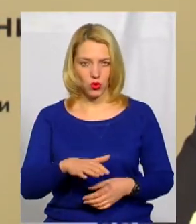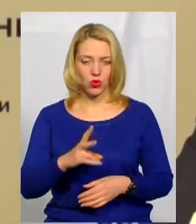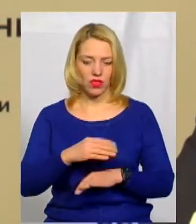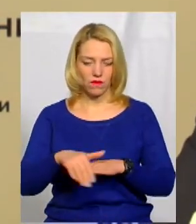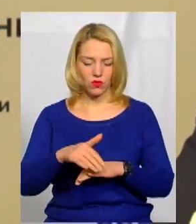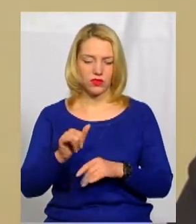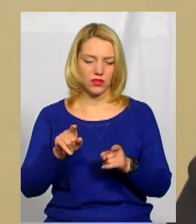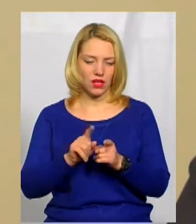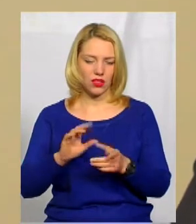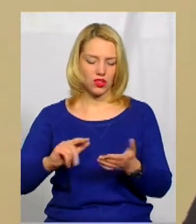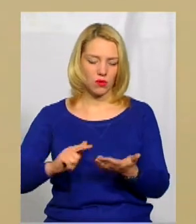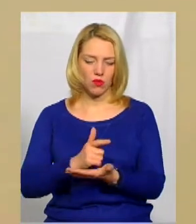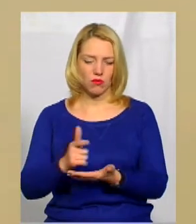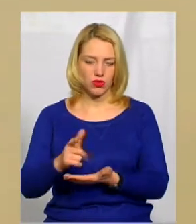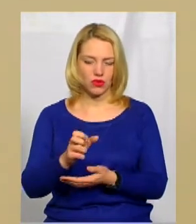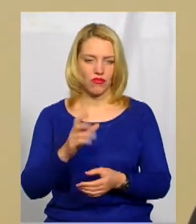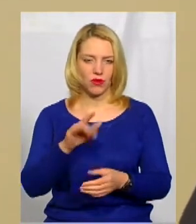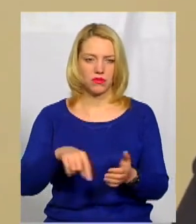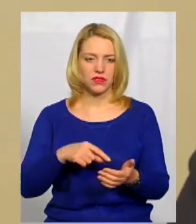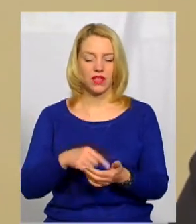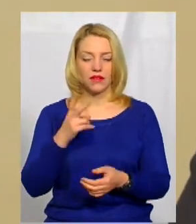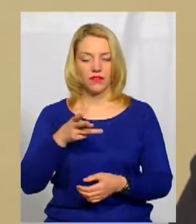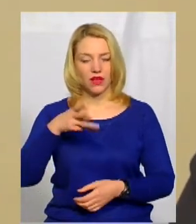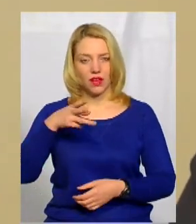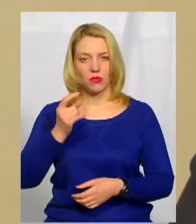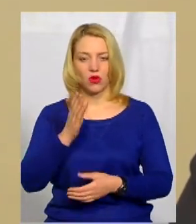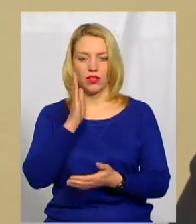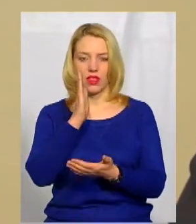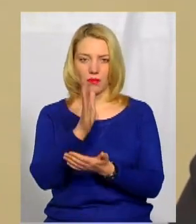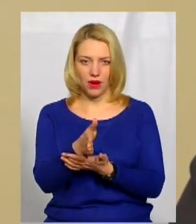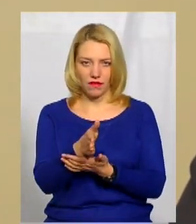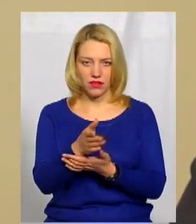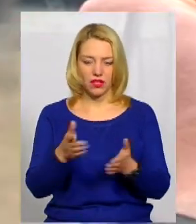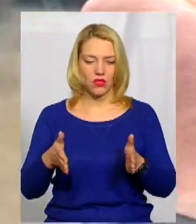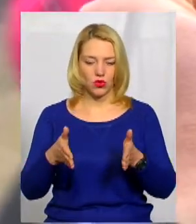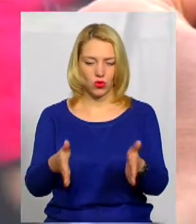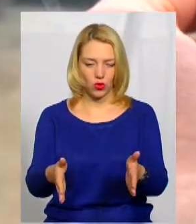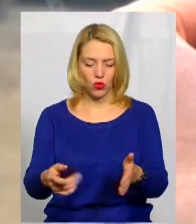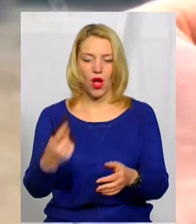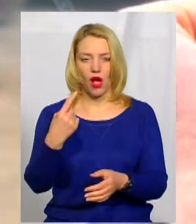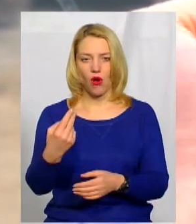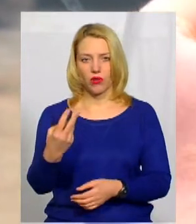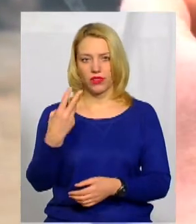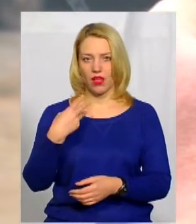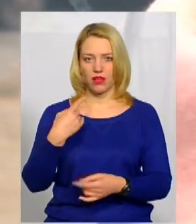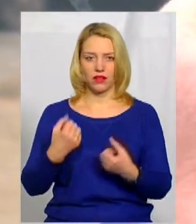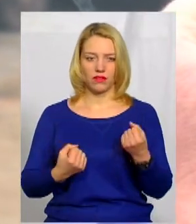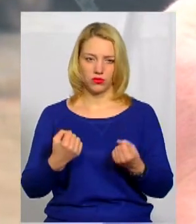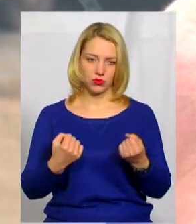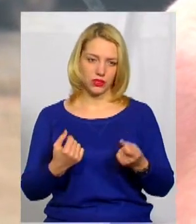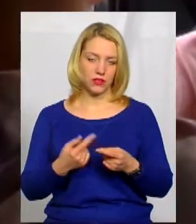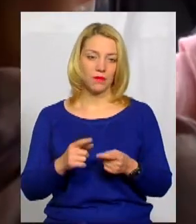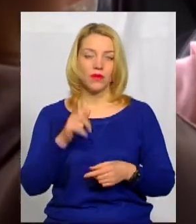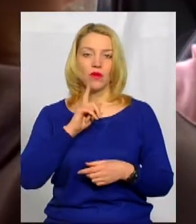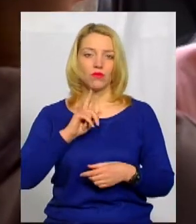розроблені в місті. Дві камери, одна камера направляна на маршрут і одна камера в салоні. Поки система працює у тестовому режимі, ще